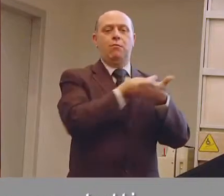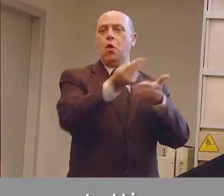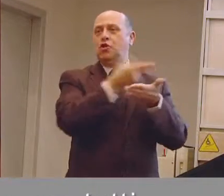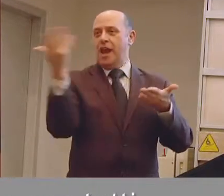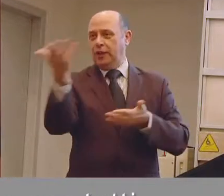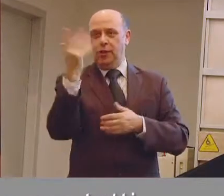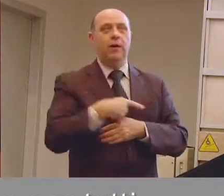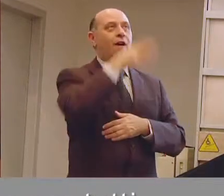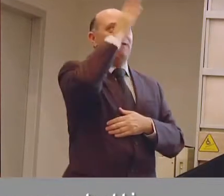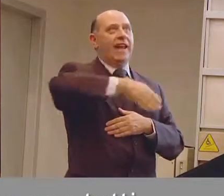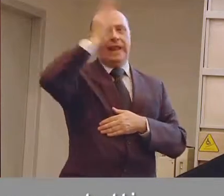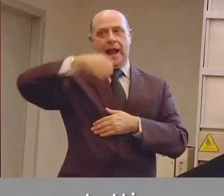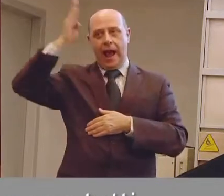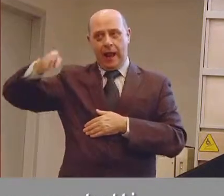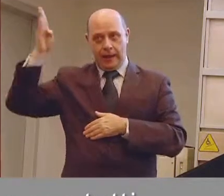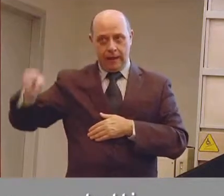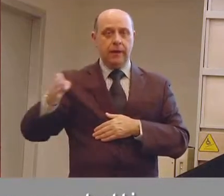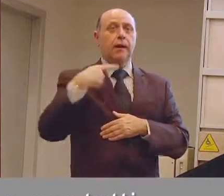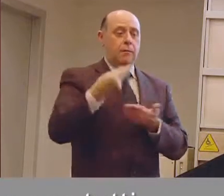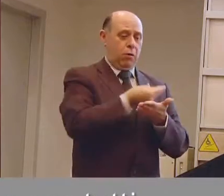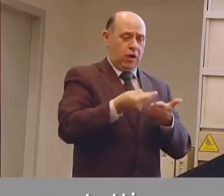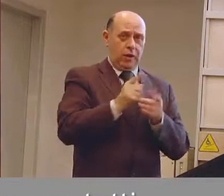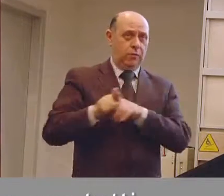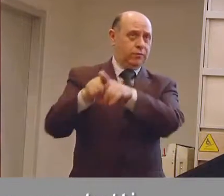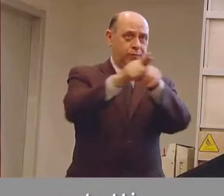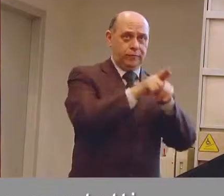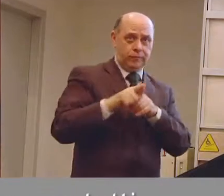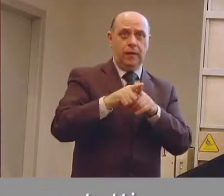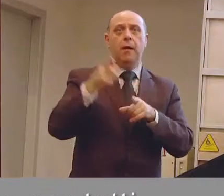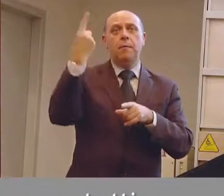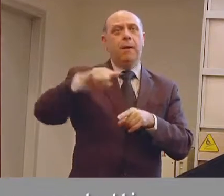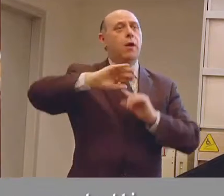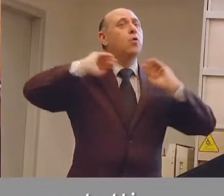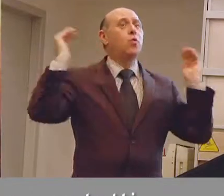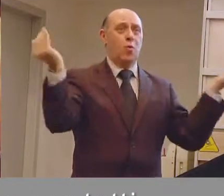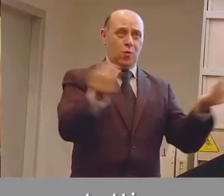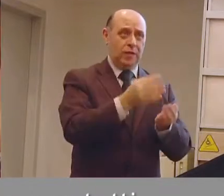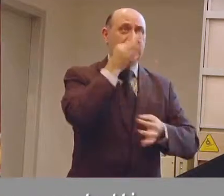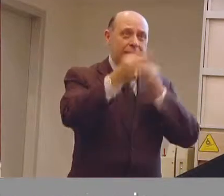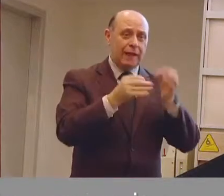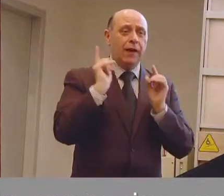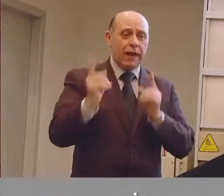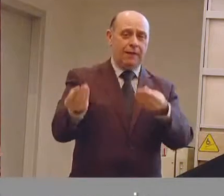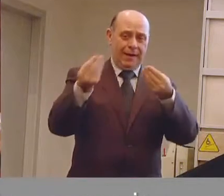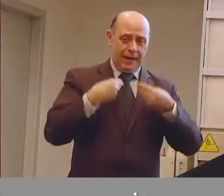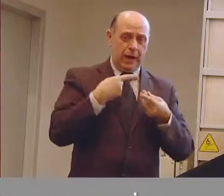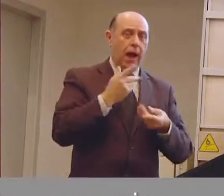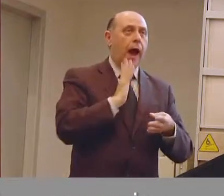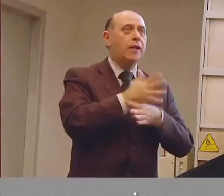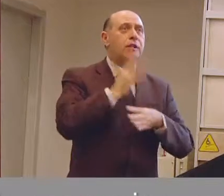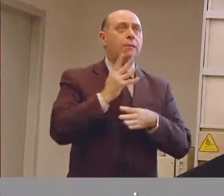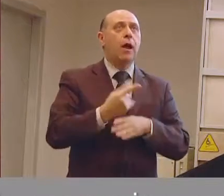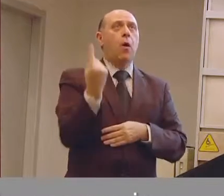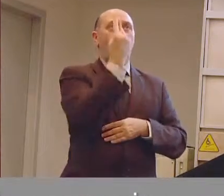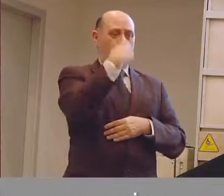impostare è un progetto che nasce per tutti, il famoso design for all, cioè dobbiamo pensare ad un degli strumenti che possono essere accessibili per la